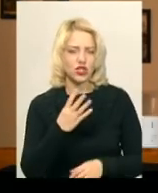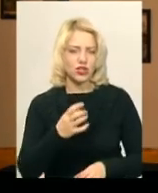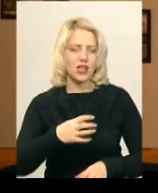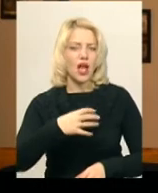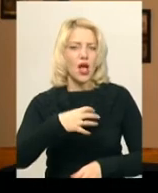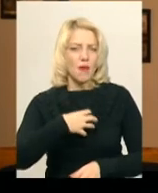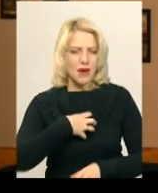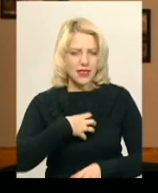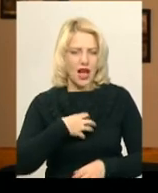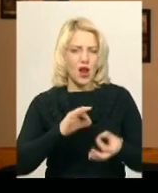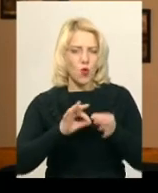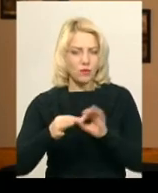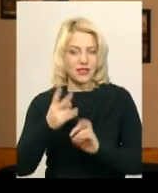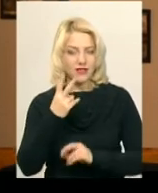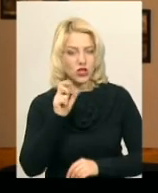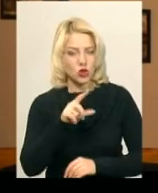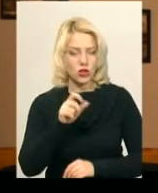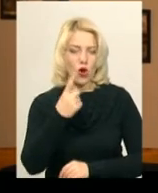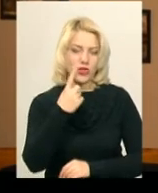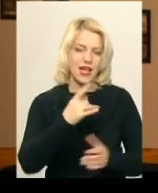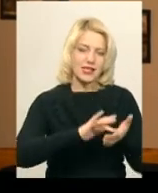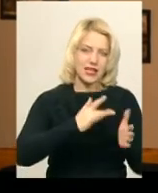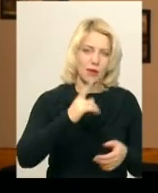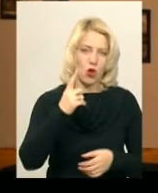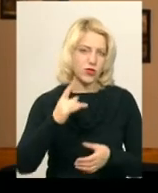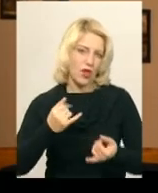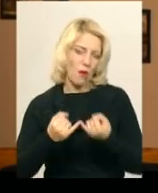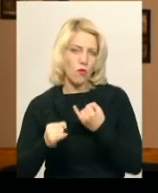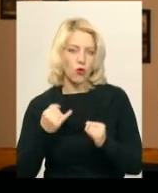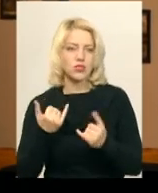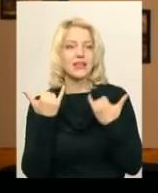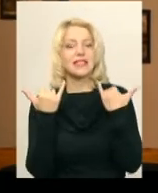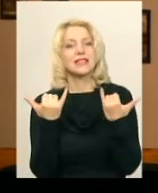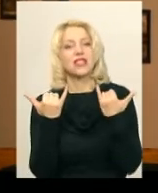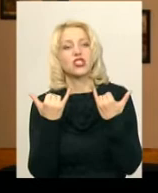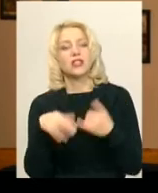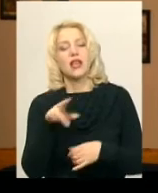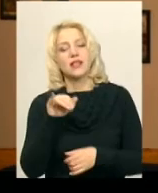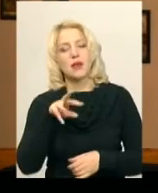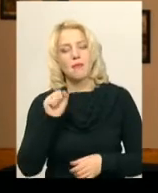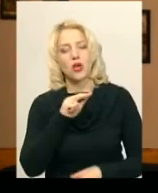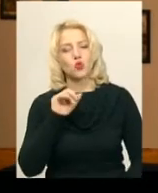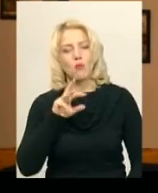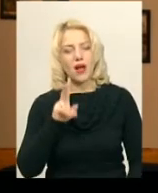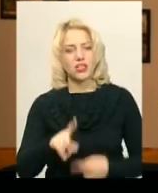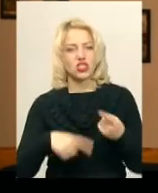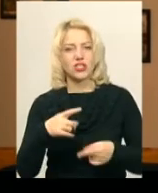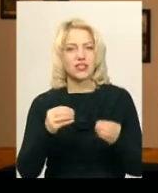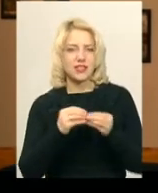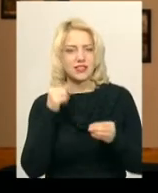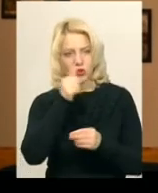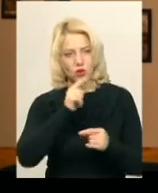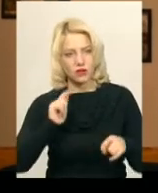медалі, 2 золотих, серебряна і бронзова. І зараз Діма Чумак через 10 років